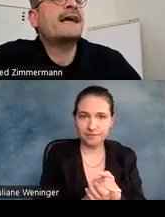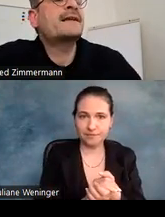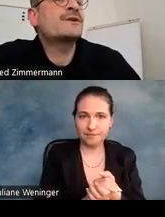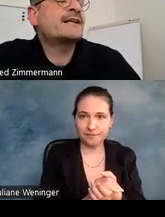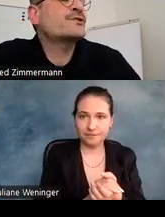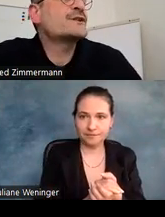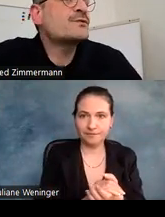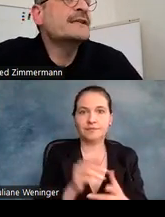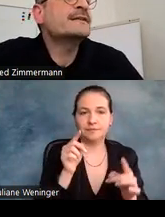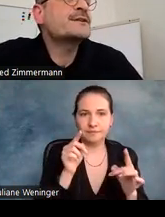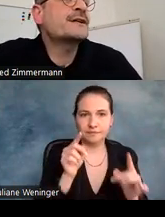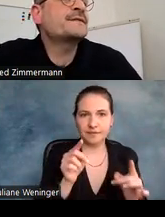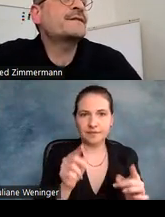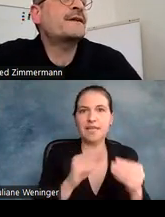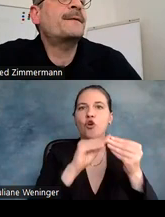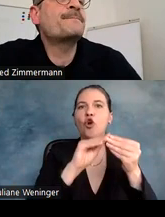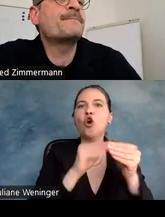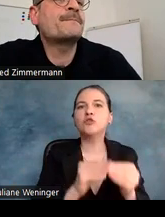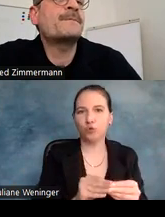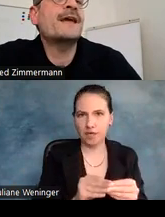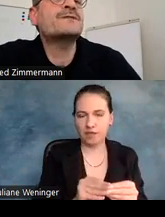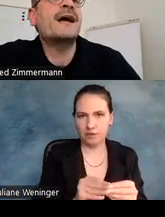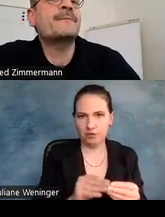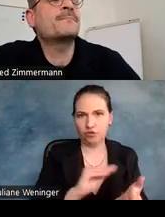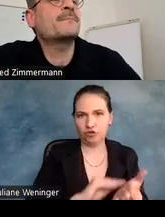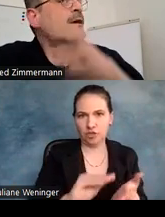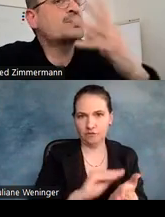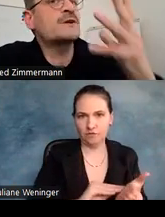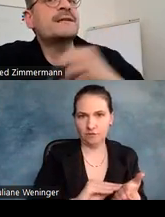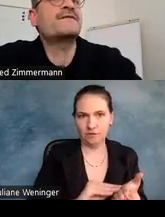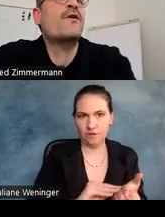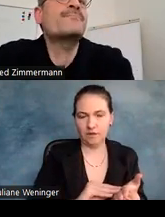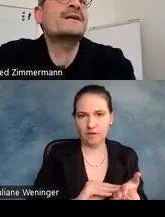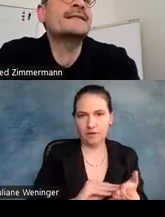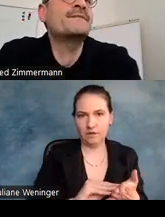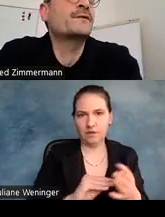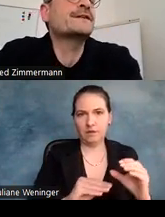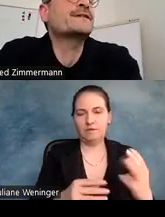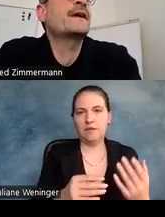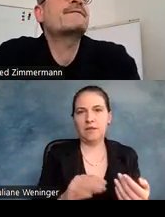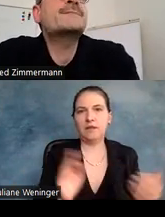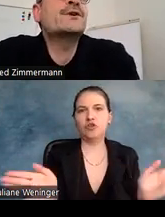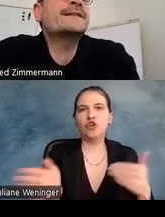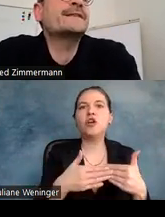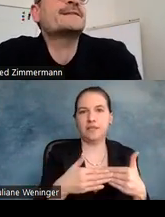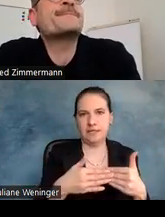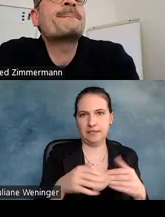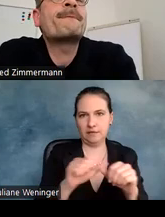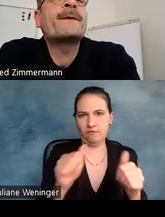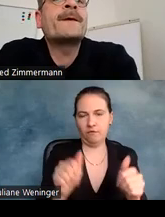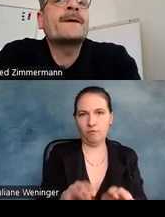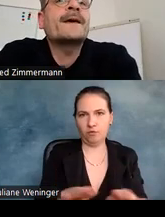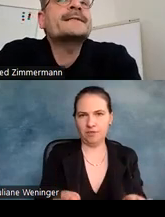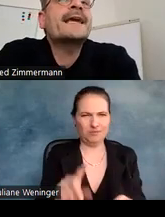ist eine sogenannte konstruierte Schrift, die also einem geschlossenen Formenprinzip folgt. Was bedeutet das?